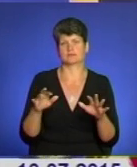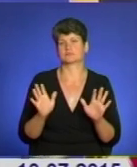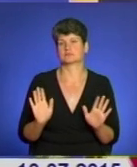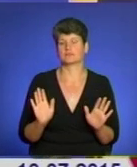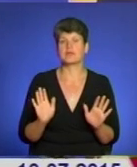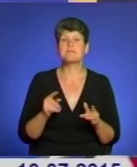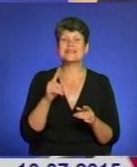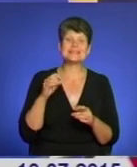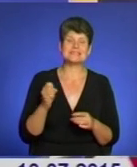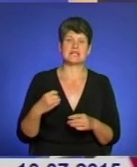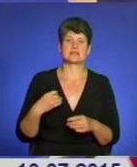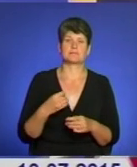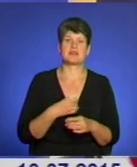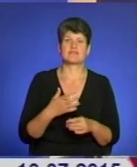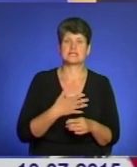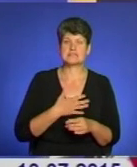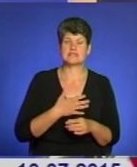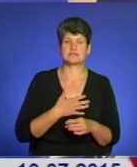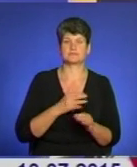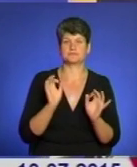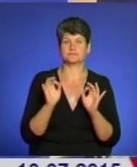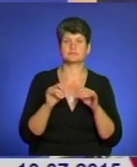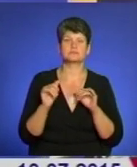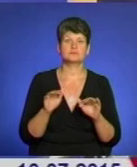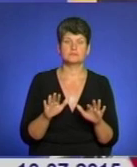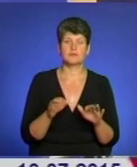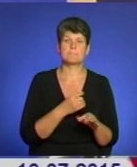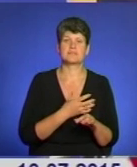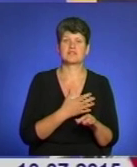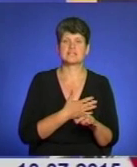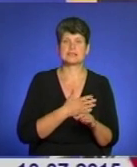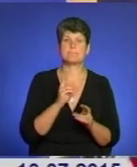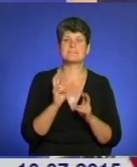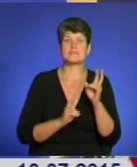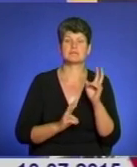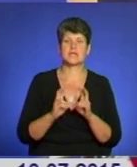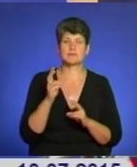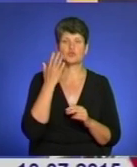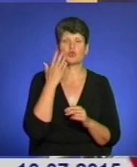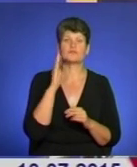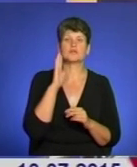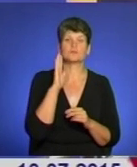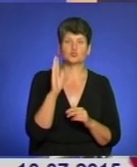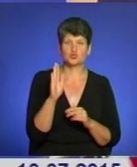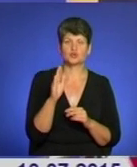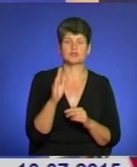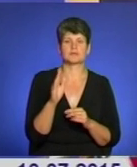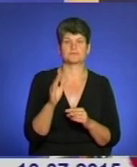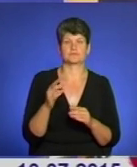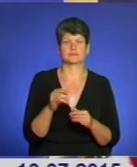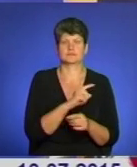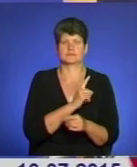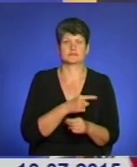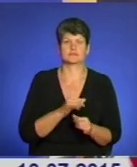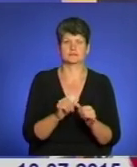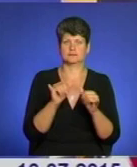Ми за цивілізований спосіб приватизації підприємств, коли вони будуть на піку свого